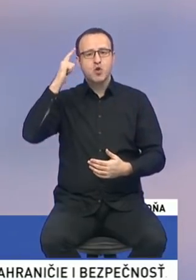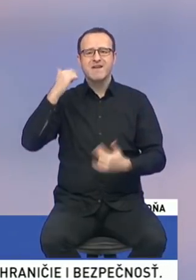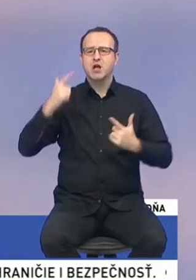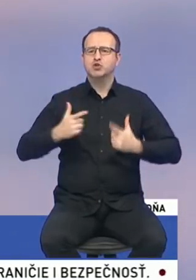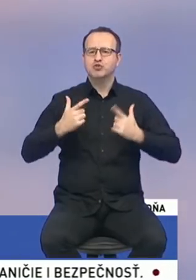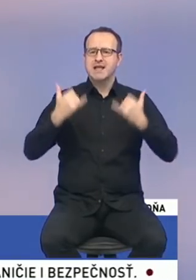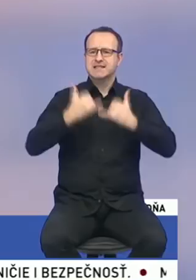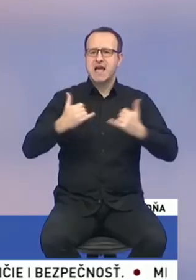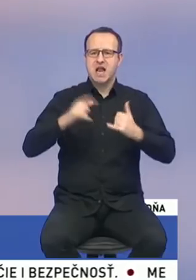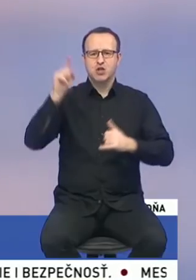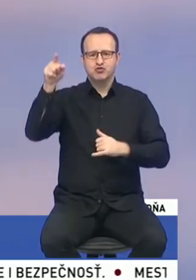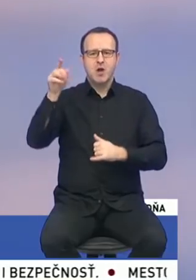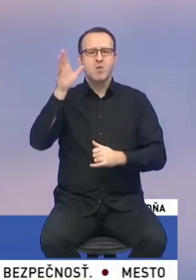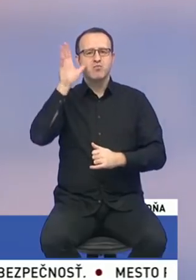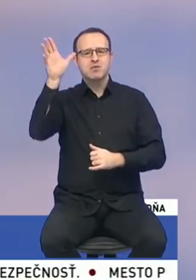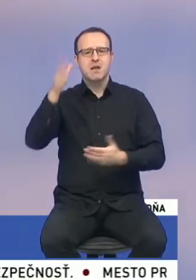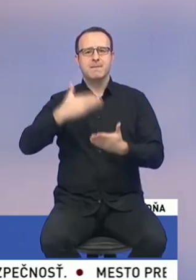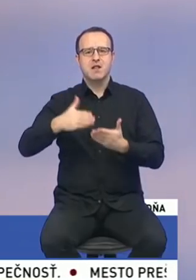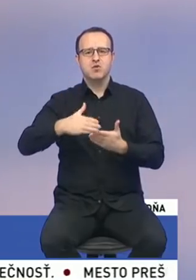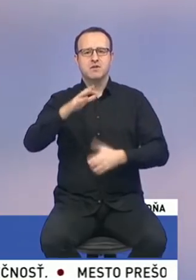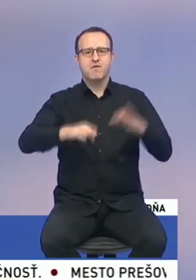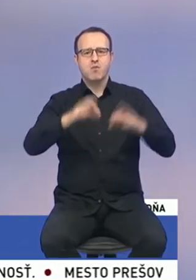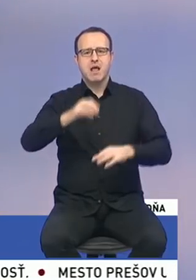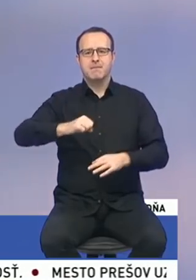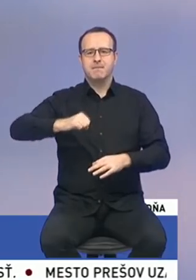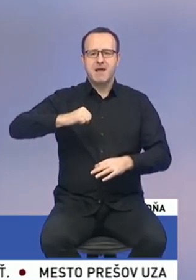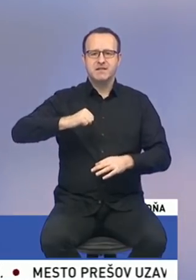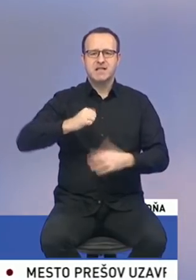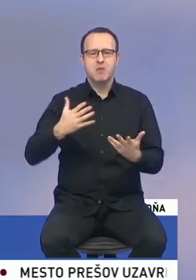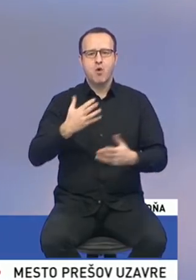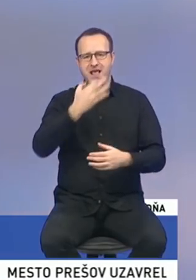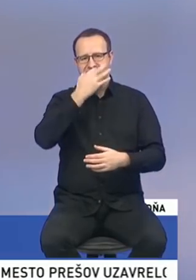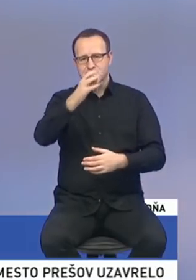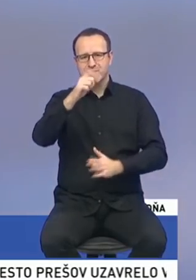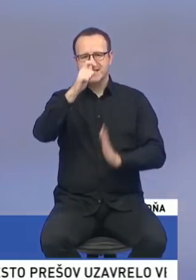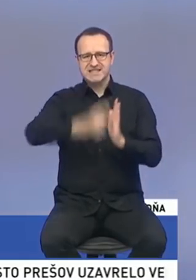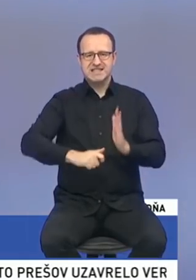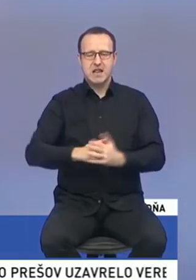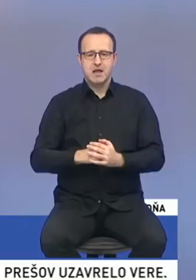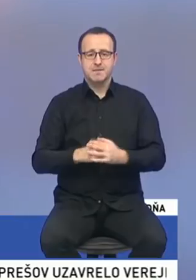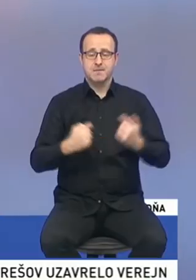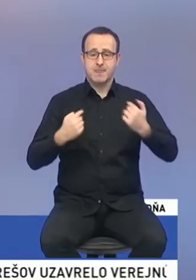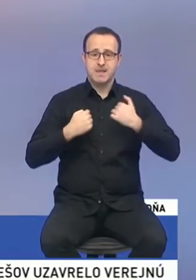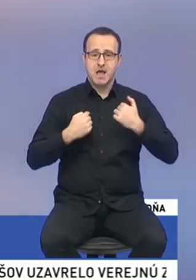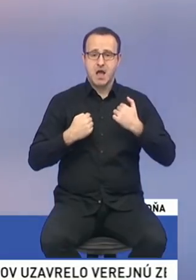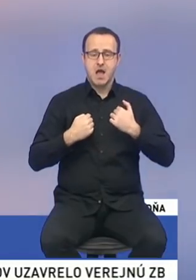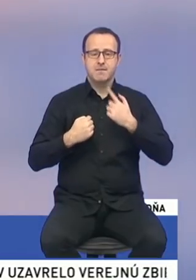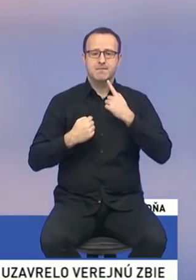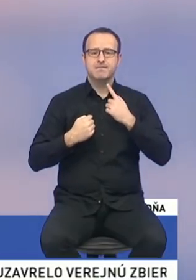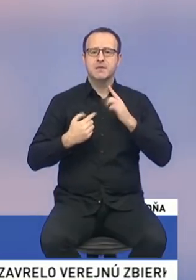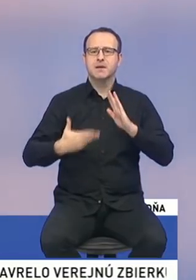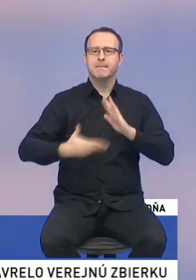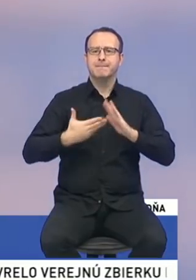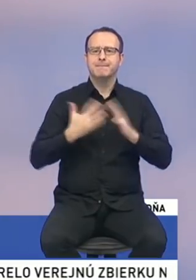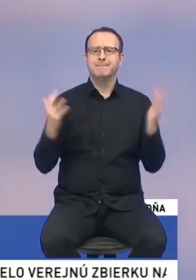zahraničí, tiež budú preferovať voľbu pravice alebo voľbu nacionalistických strán. Ja som to na tom meetingu povedala